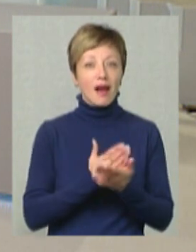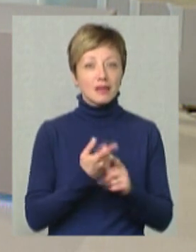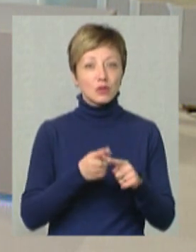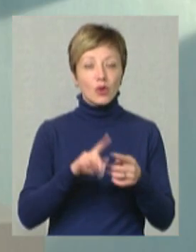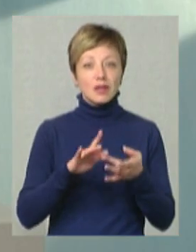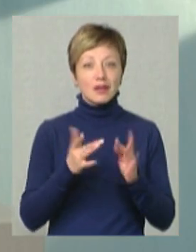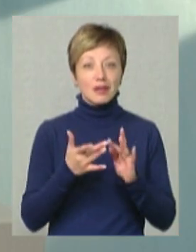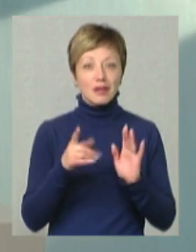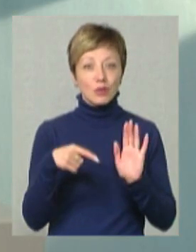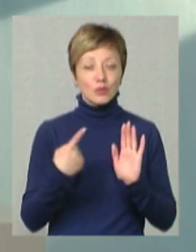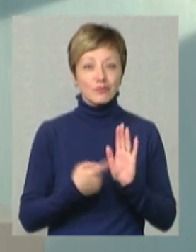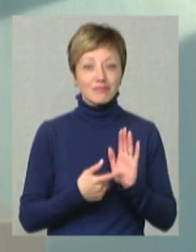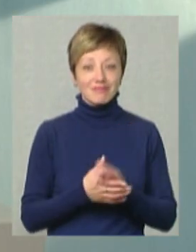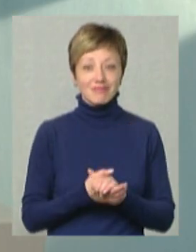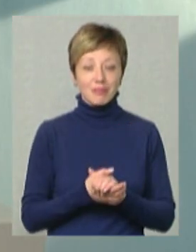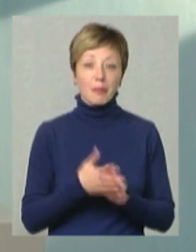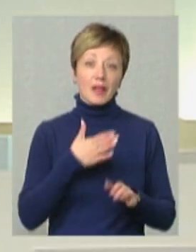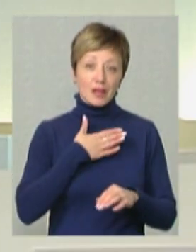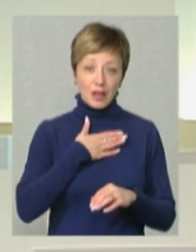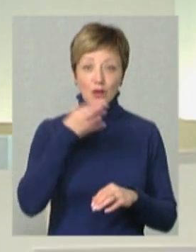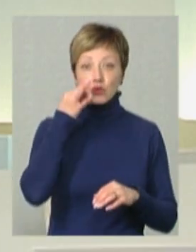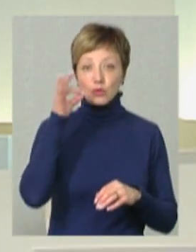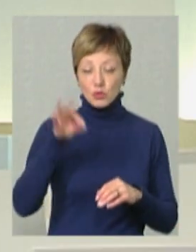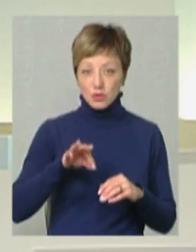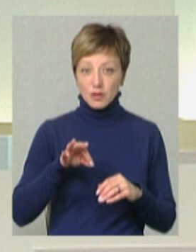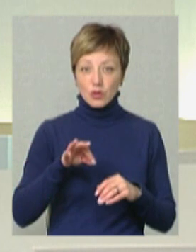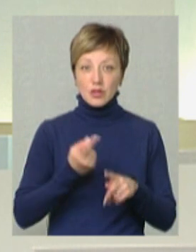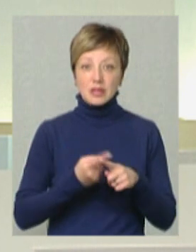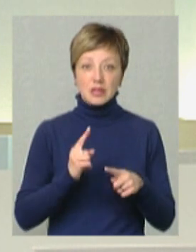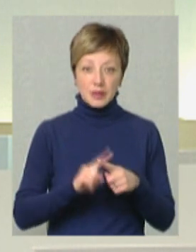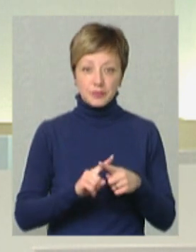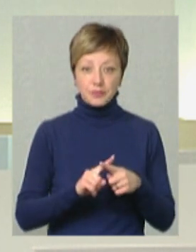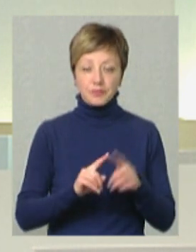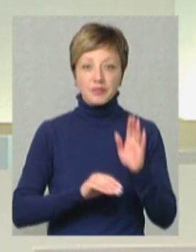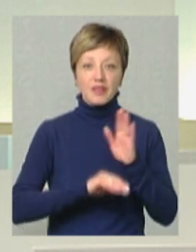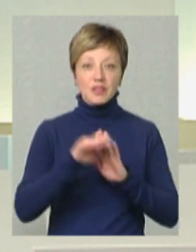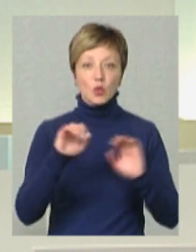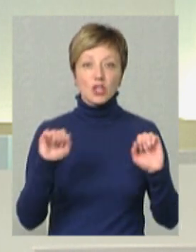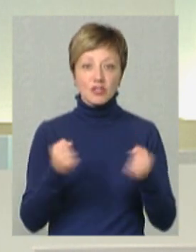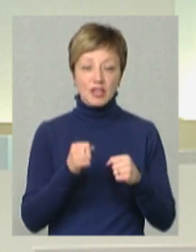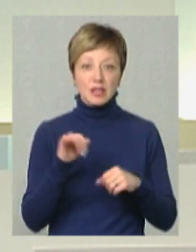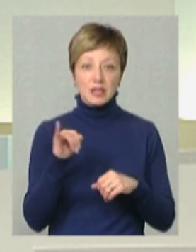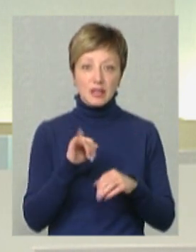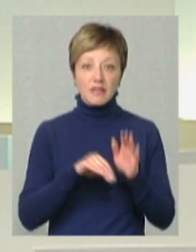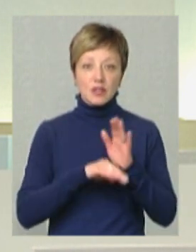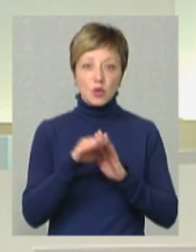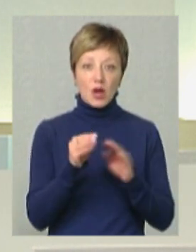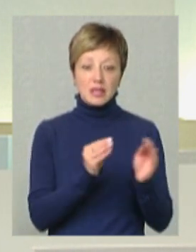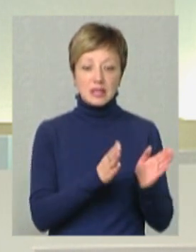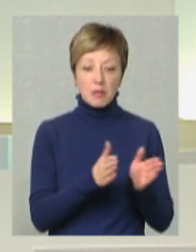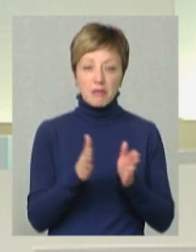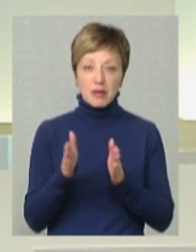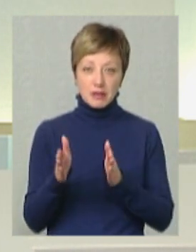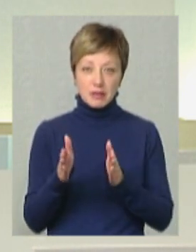цього інтернету? З нашого досвіду це висока швидкість і висока стабільність.